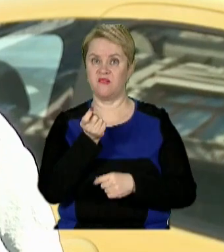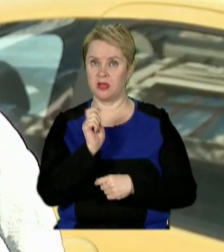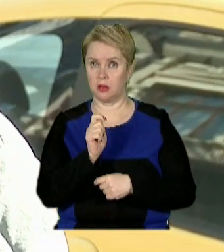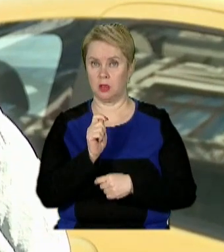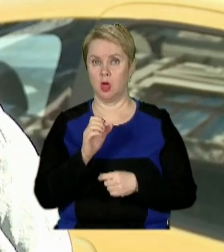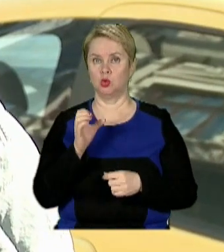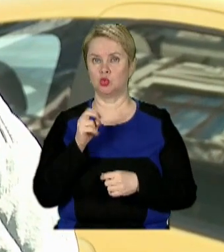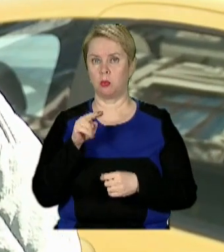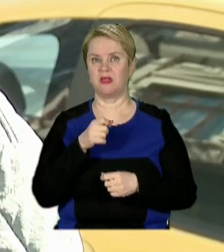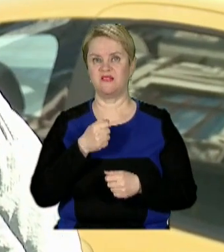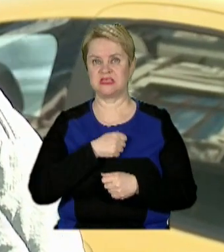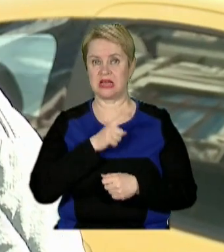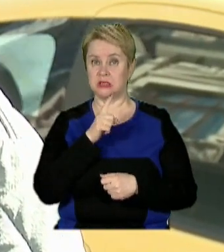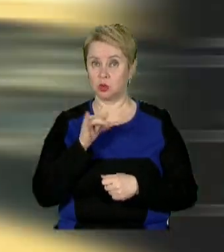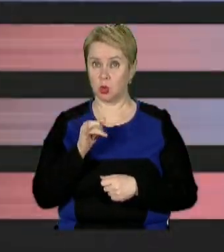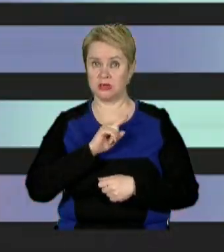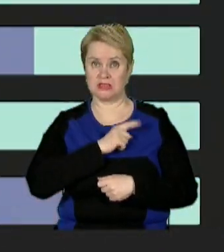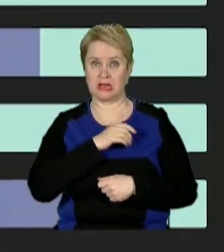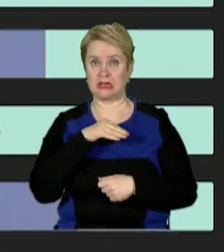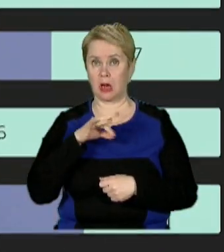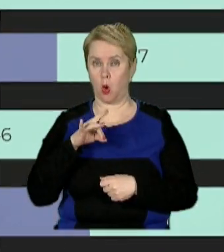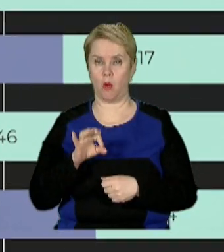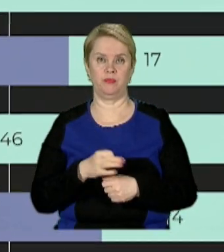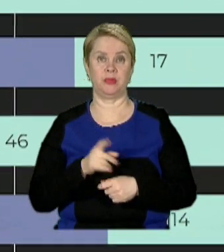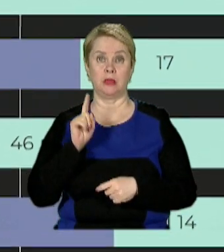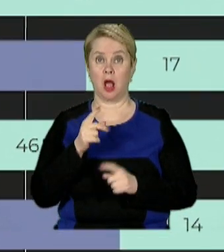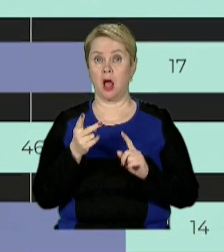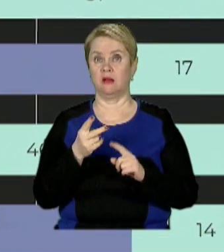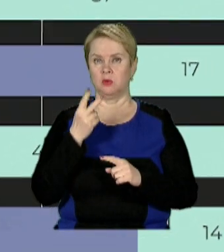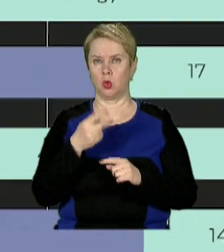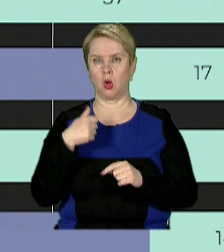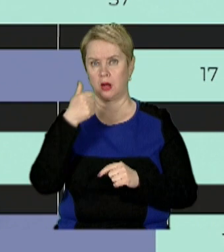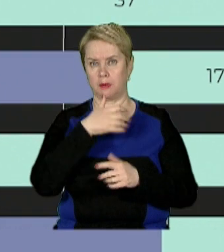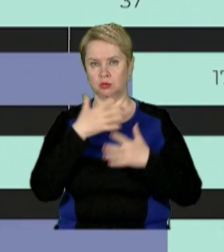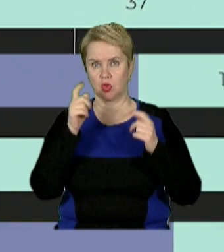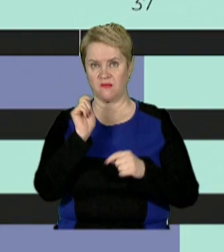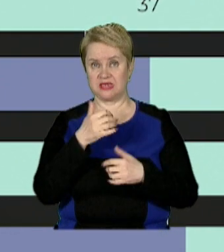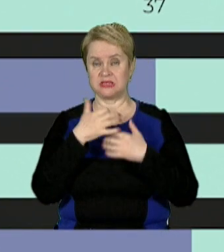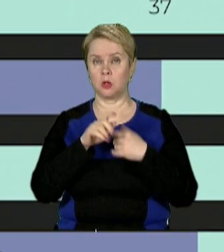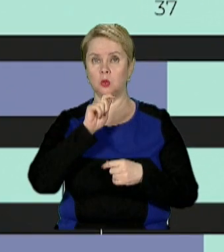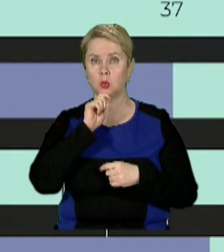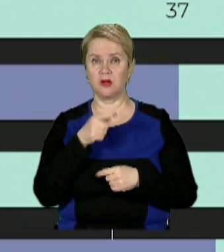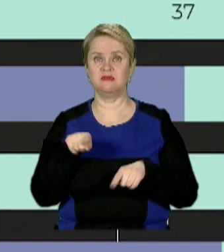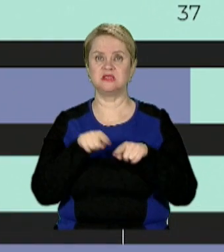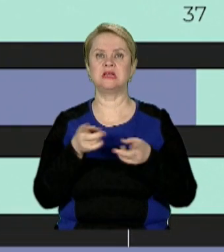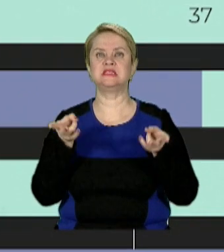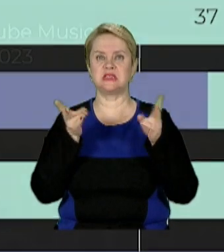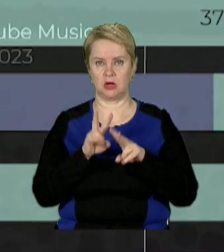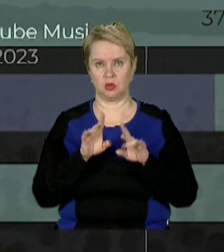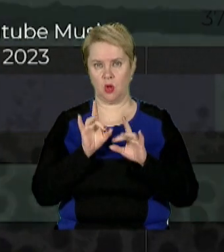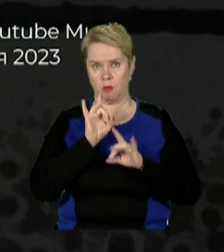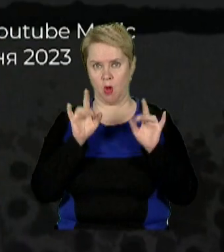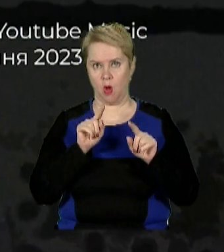сухопутним військам ЗСУ та силам ТРО. Навіть на другий рік повномасштабної війни серед українців все ще залишаються